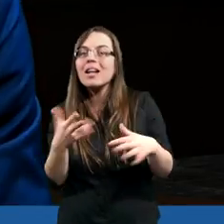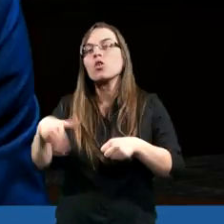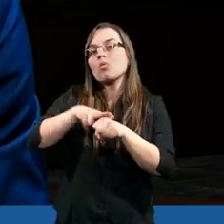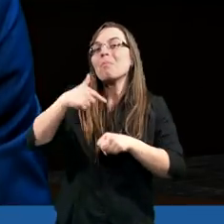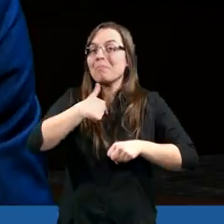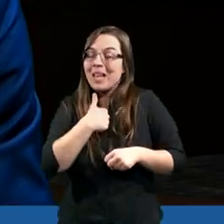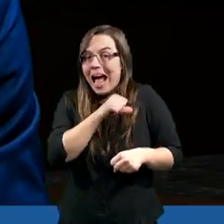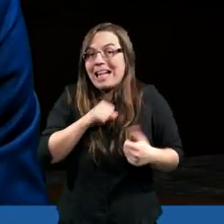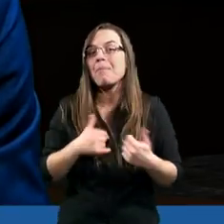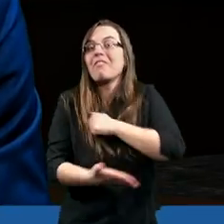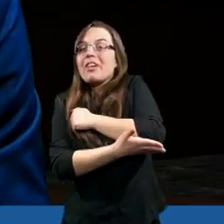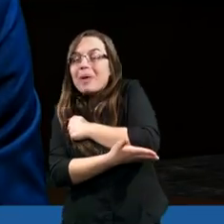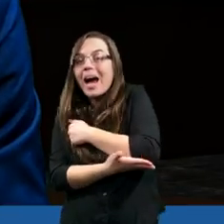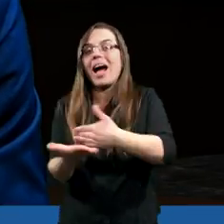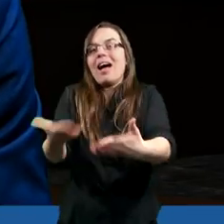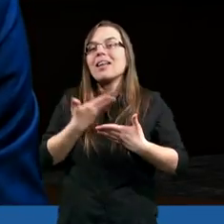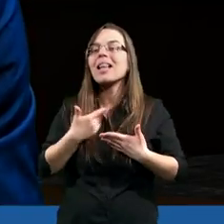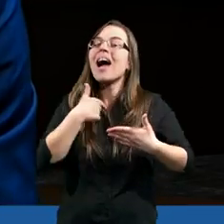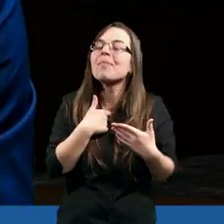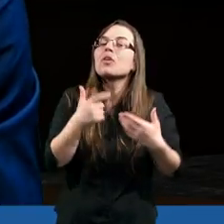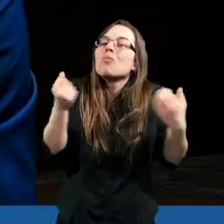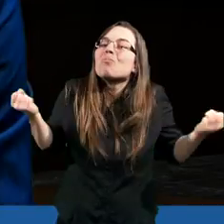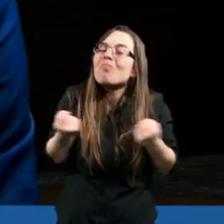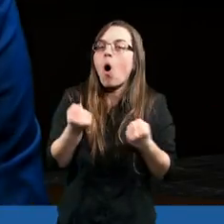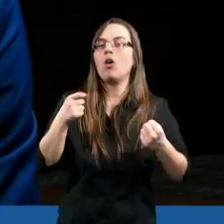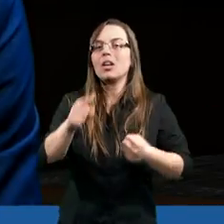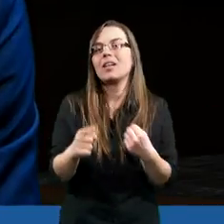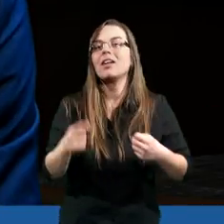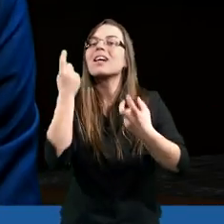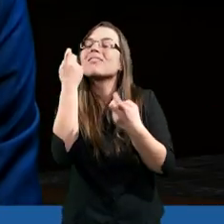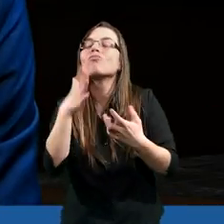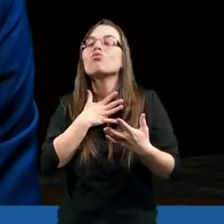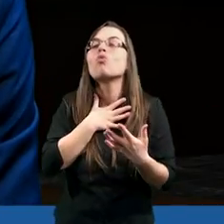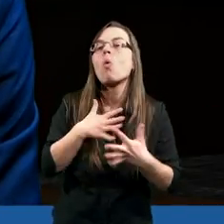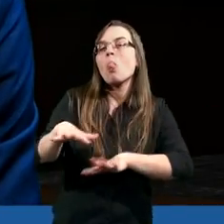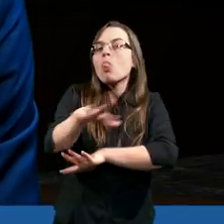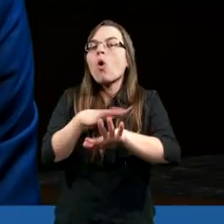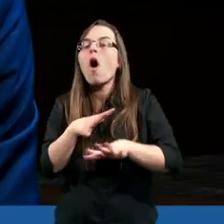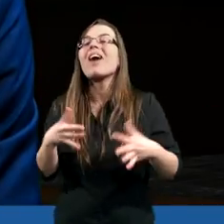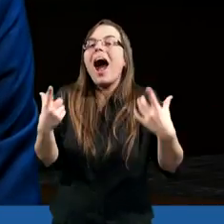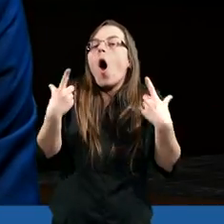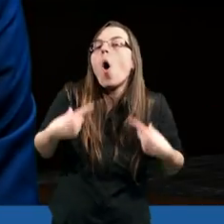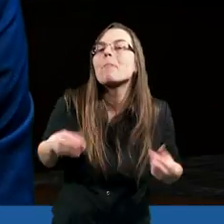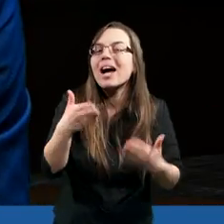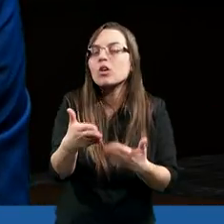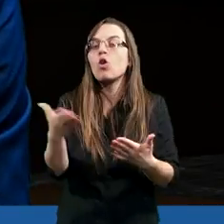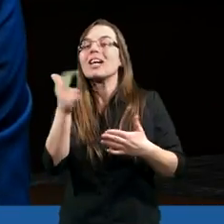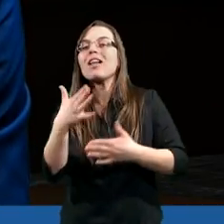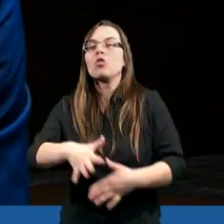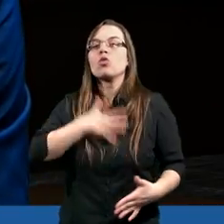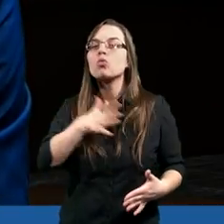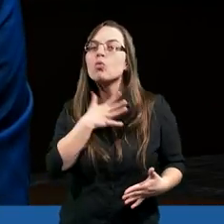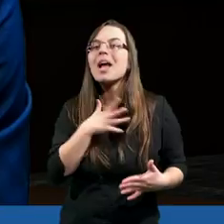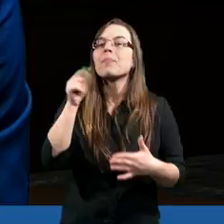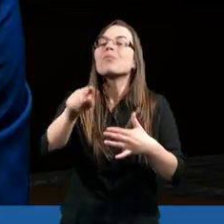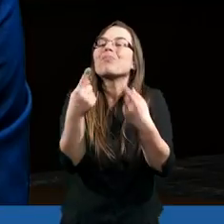które mnie wspiera, kiedy ja mam ten słabszy duchowy okres, bo czasami takie po prostu chwile w duchowym życiu nadchodzą. Kiedy my czujemy się